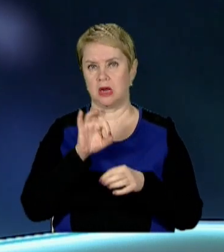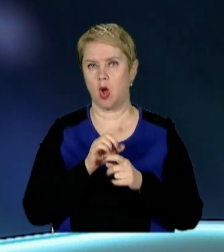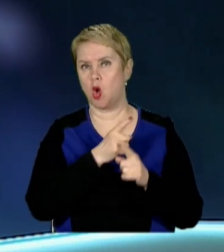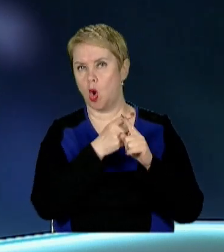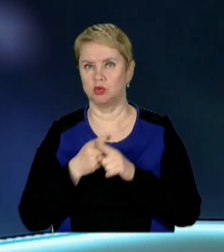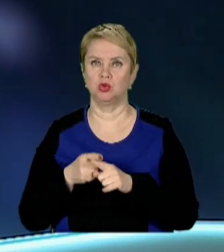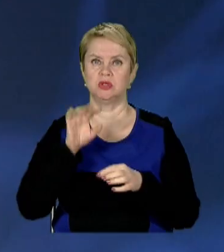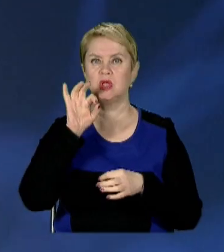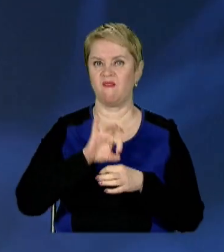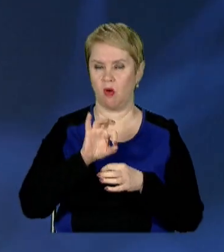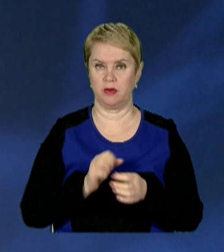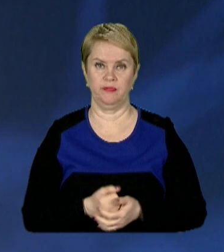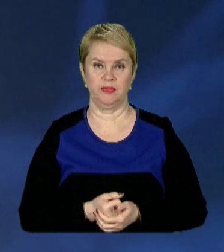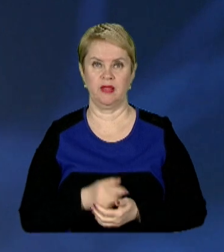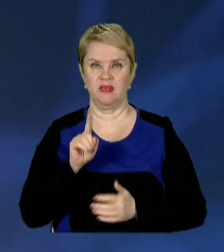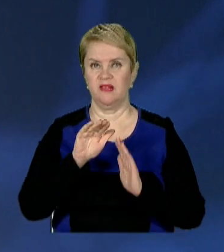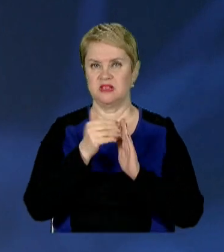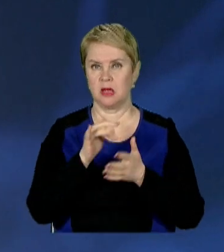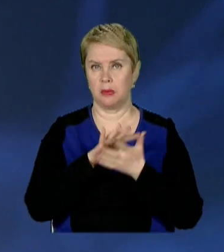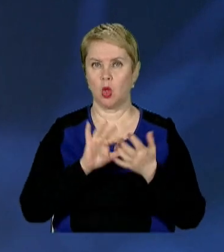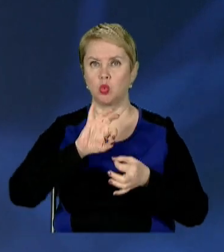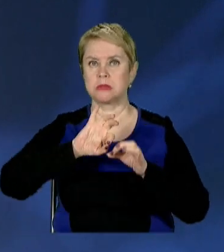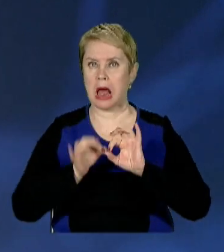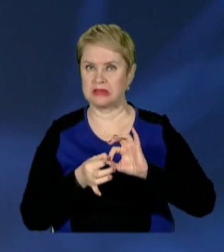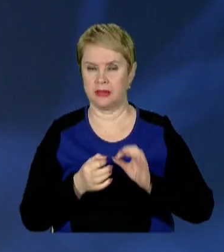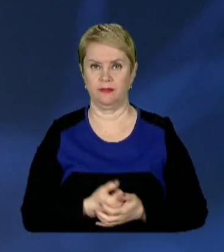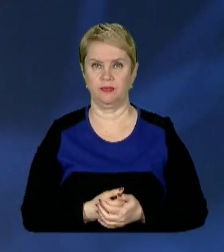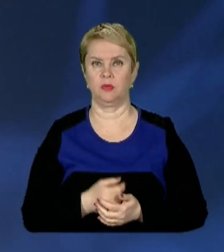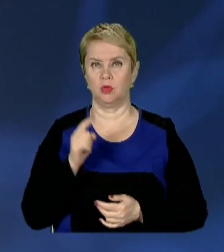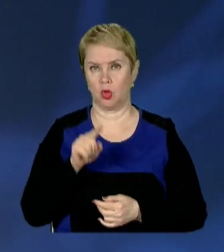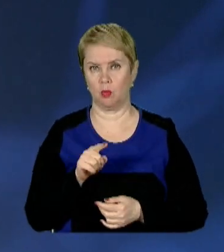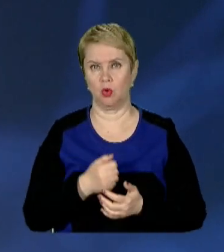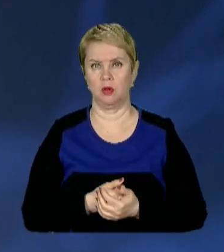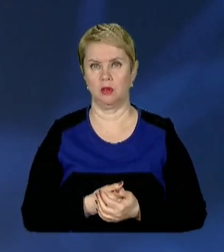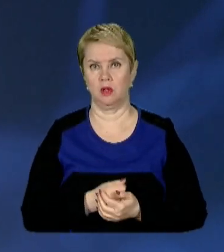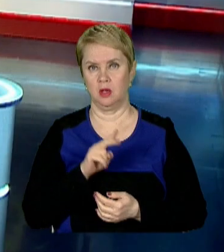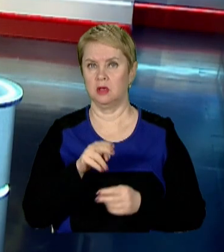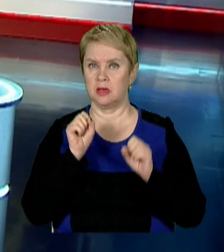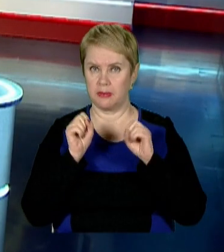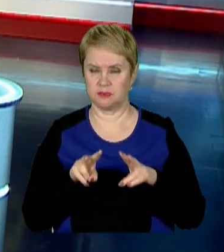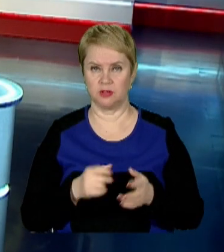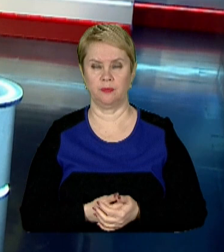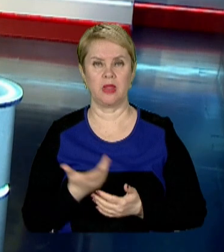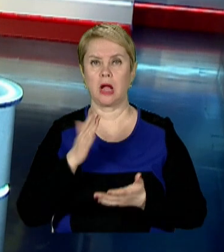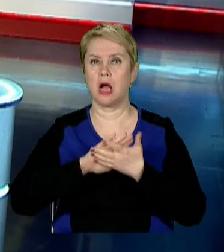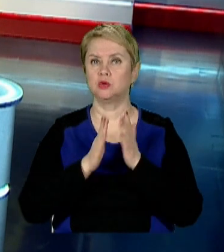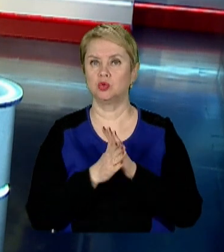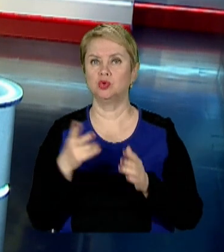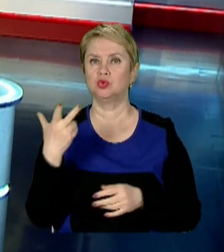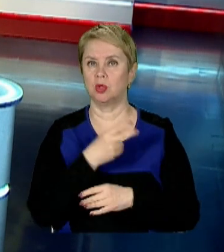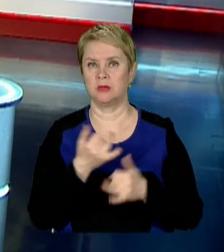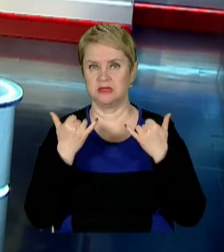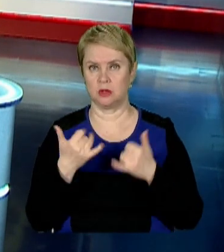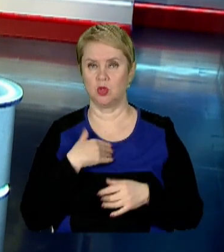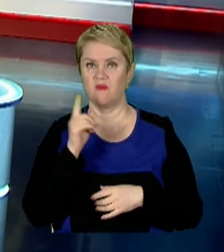хронічні захворювання, він визиває подальші ускладнення. Тому він цим і небезпечний. Яка ситуація із щепленням